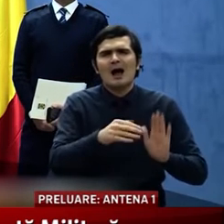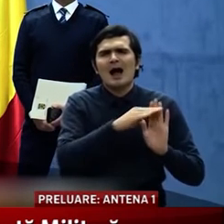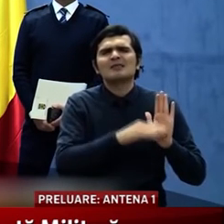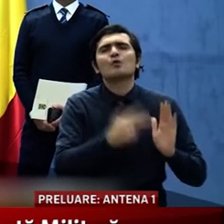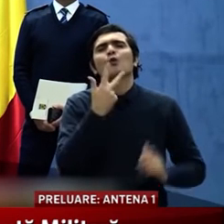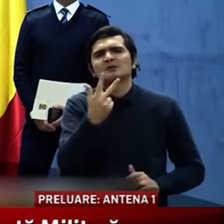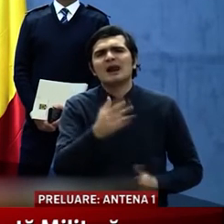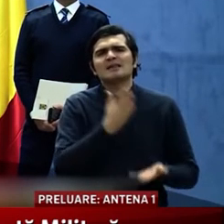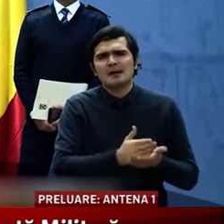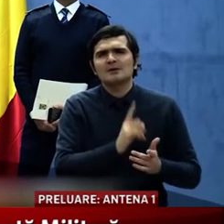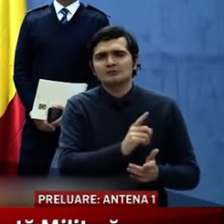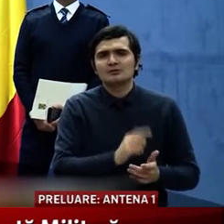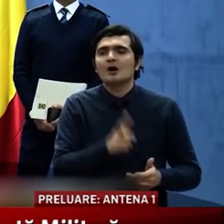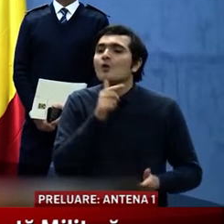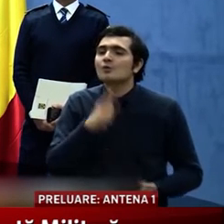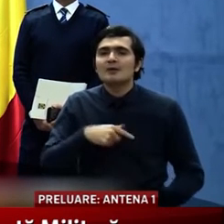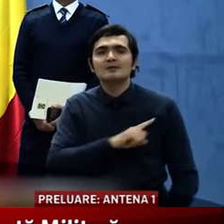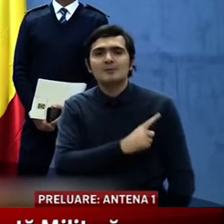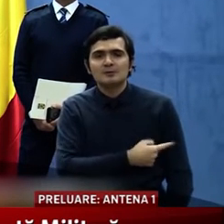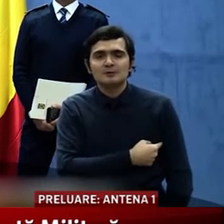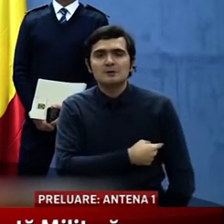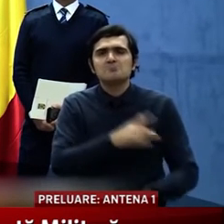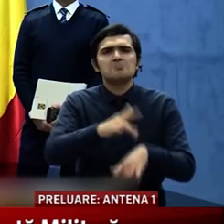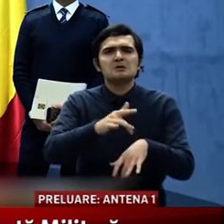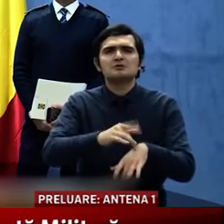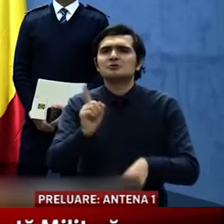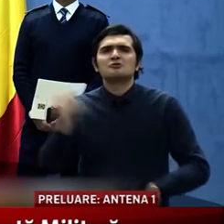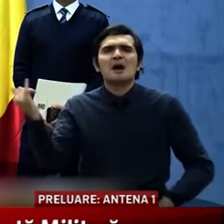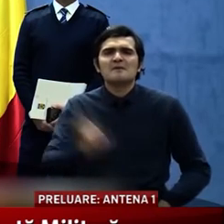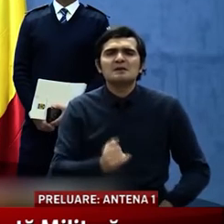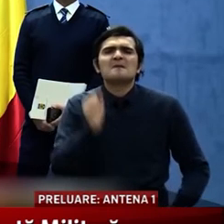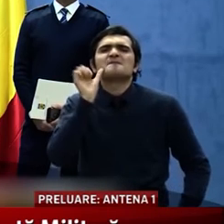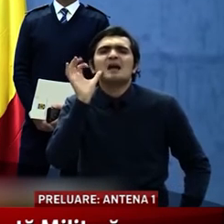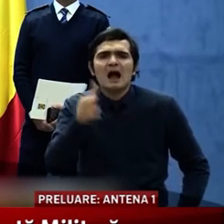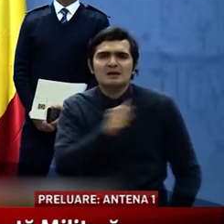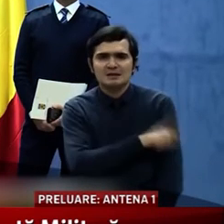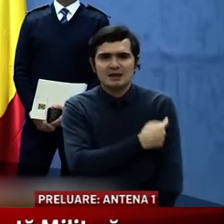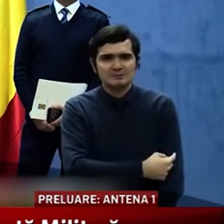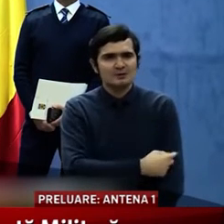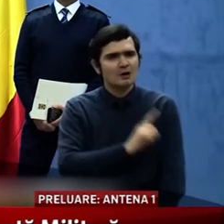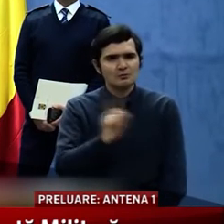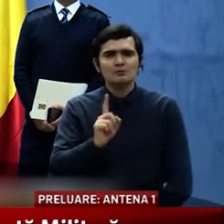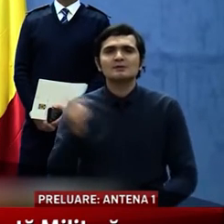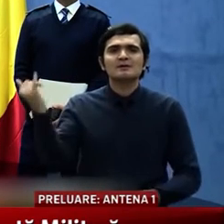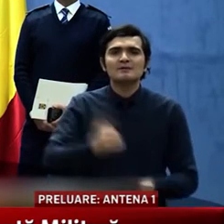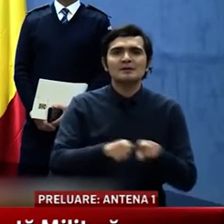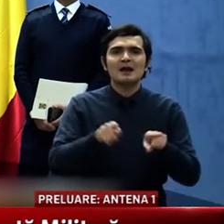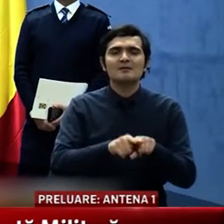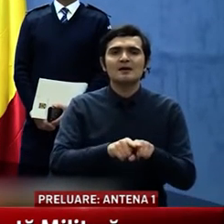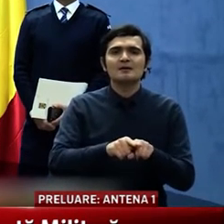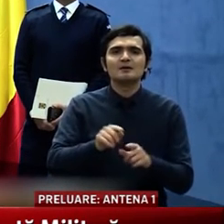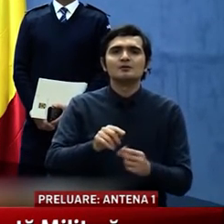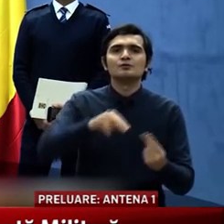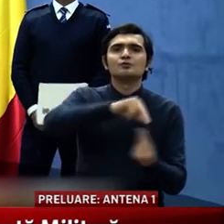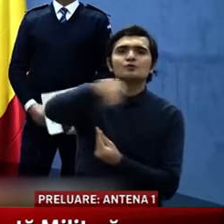stabilește acest lucru, acolo unde este posibil medicii să nu mai vină zilnic la spital și să vină în ture și în